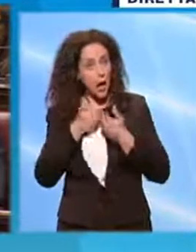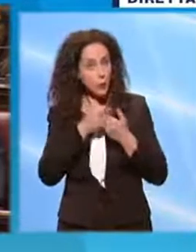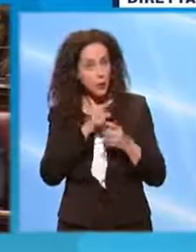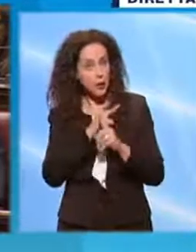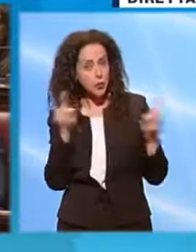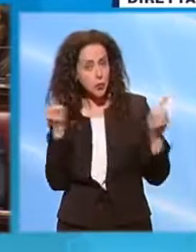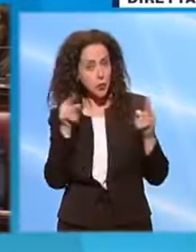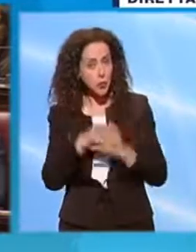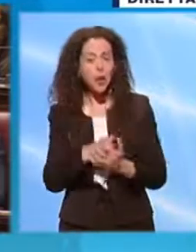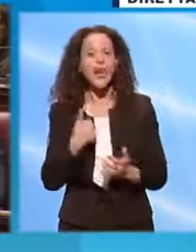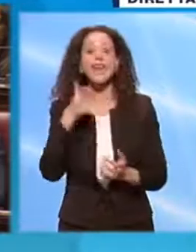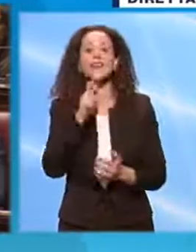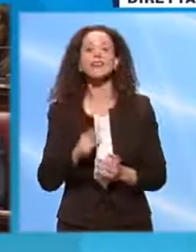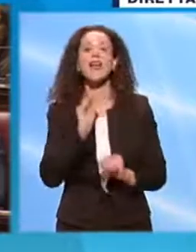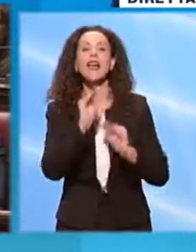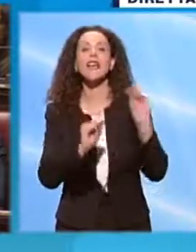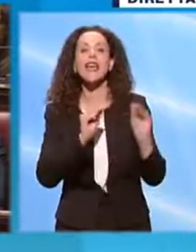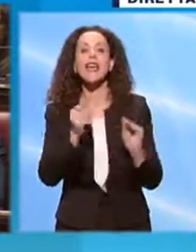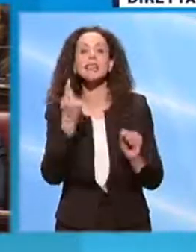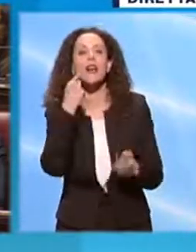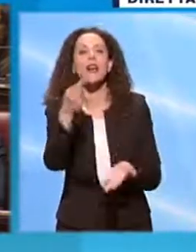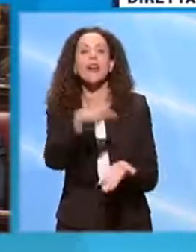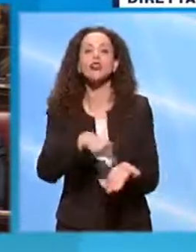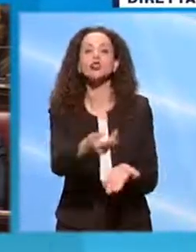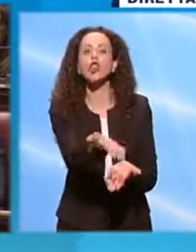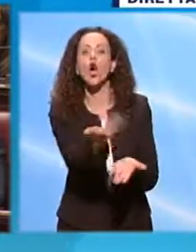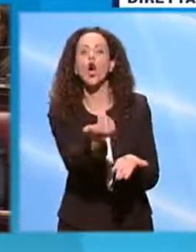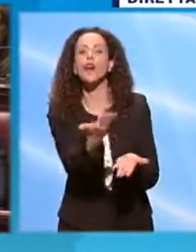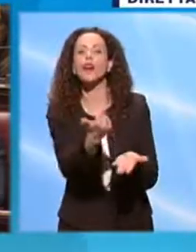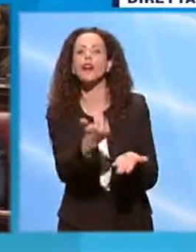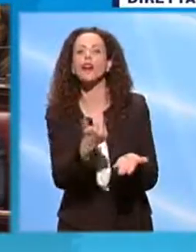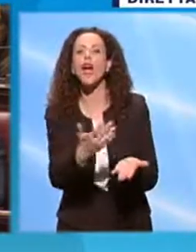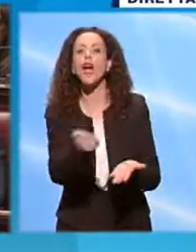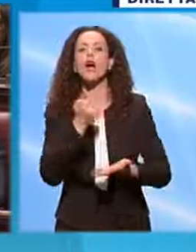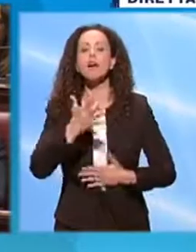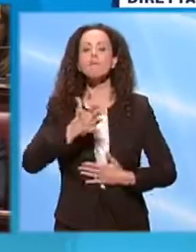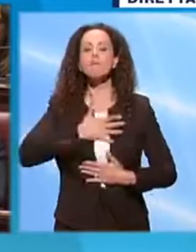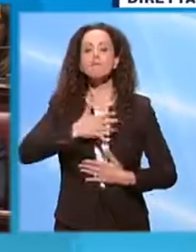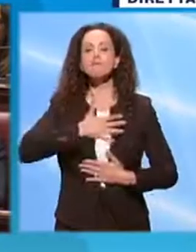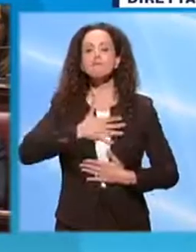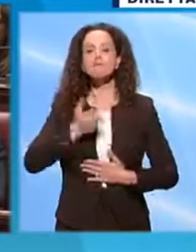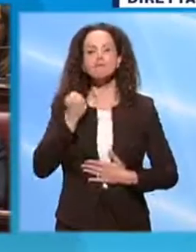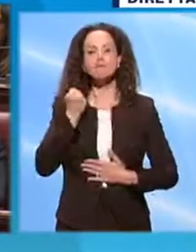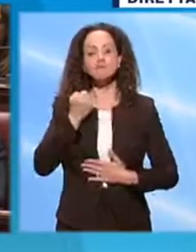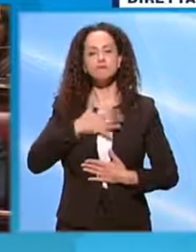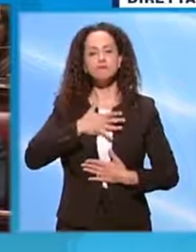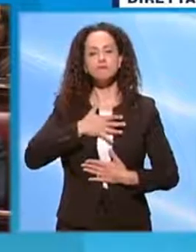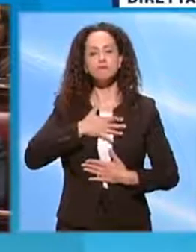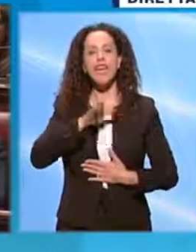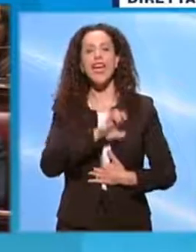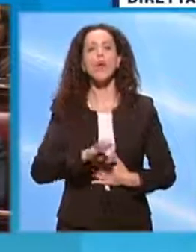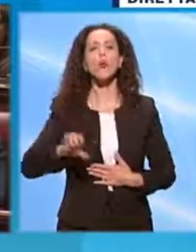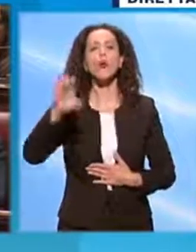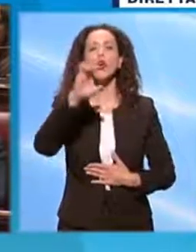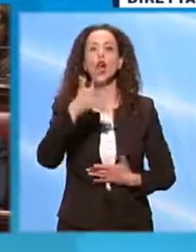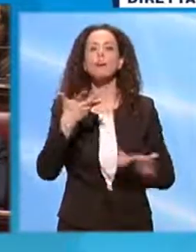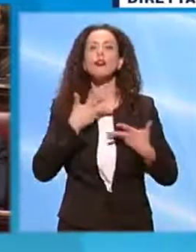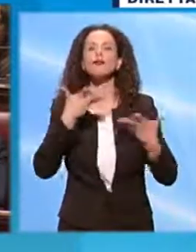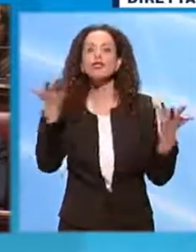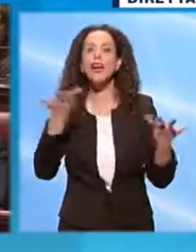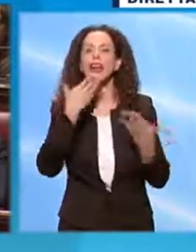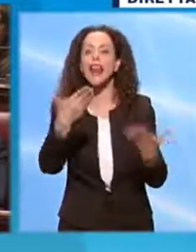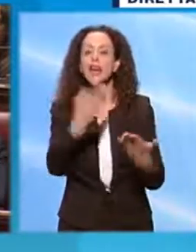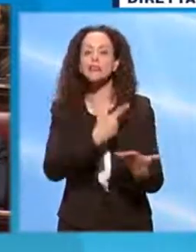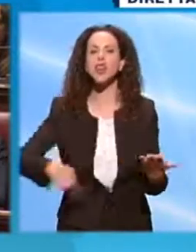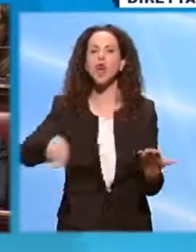L'Italia chiede semplicemente di avere indietro quello che le appartiene. L'Europa esiste grazie a noi.